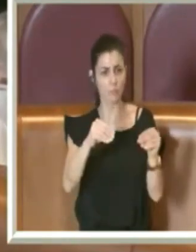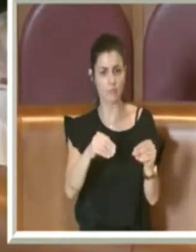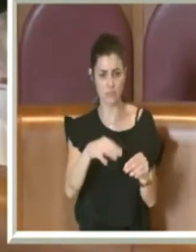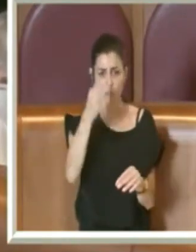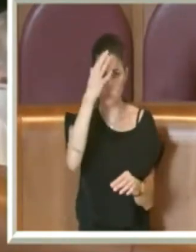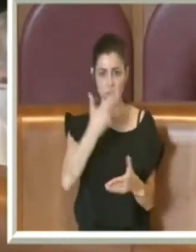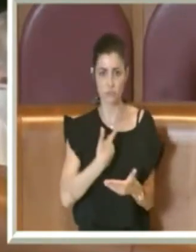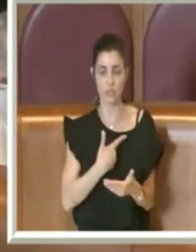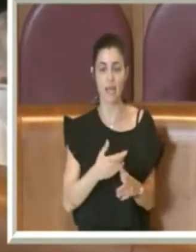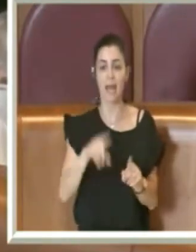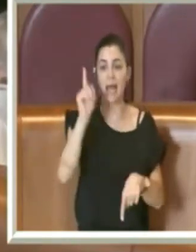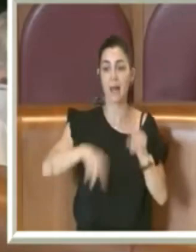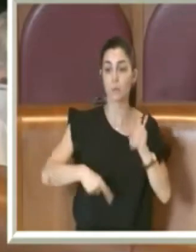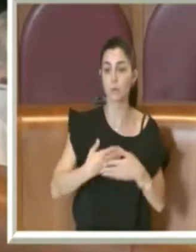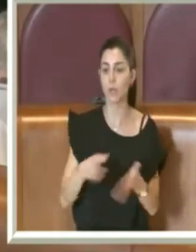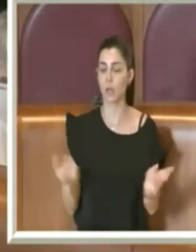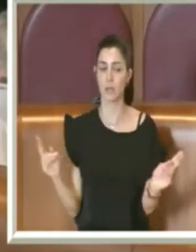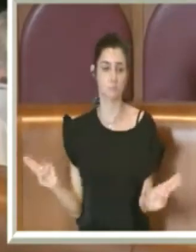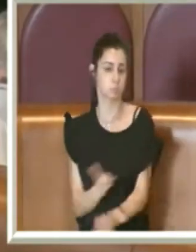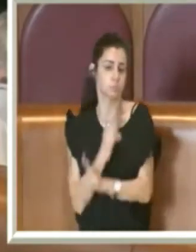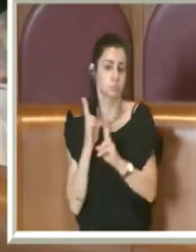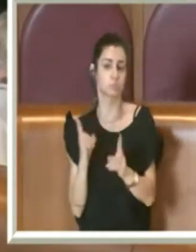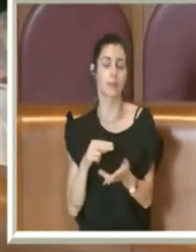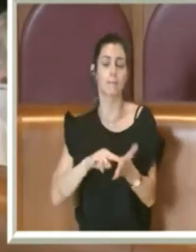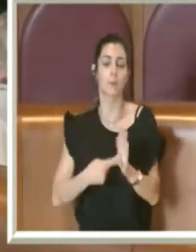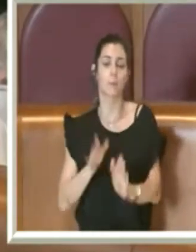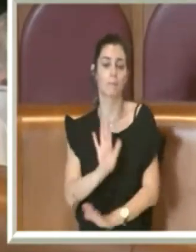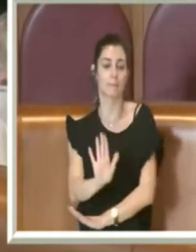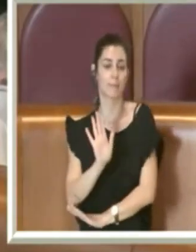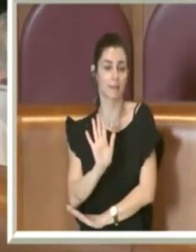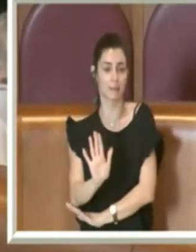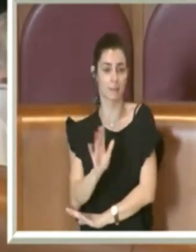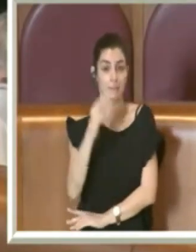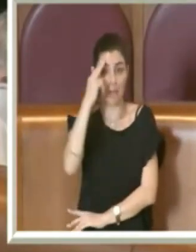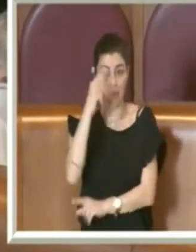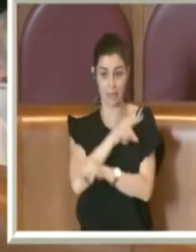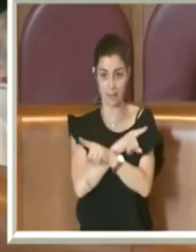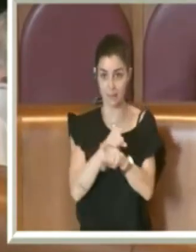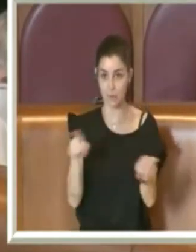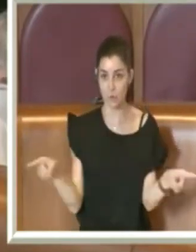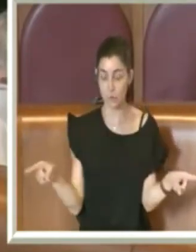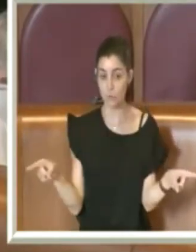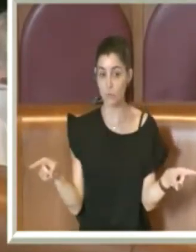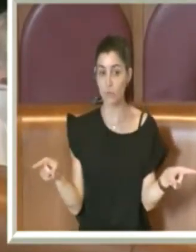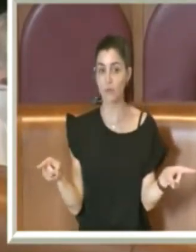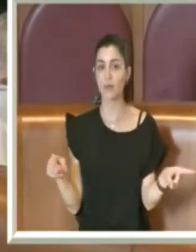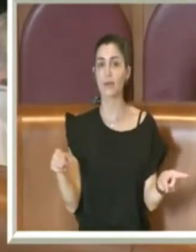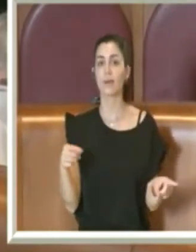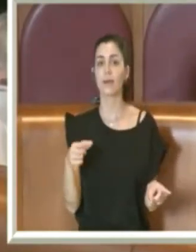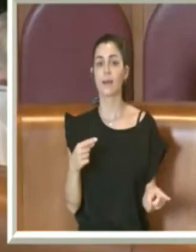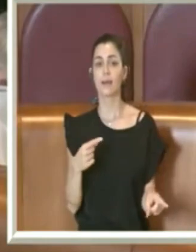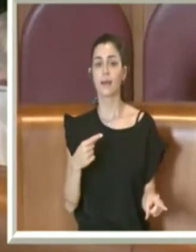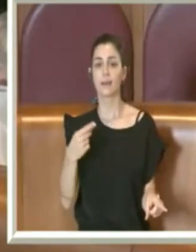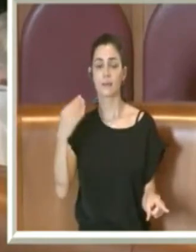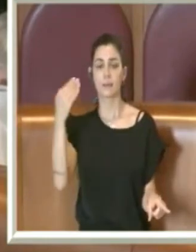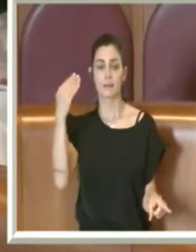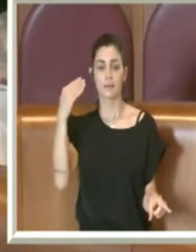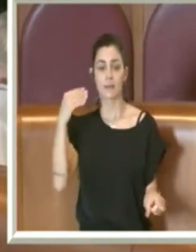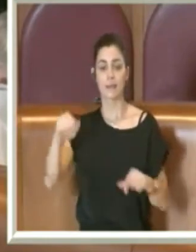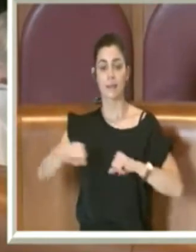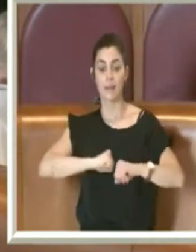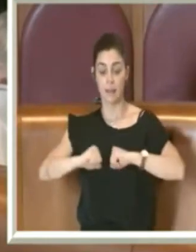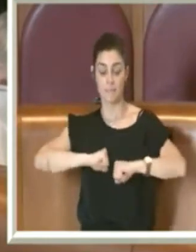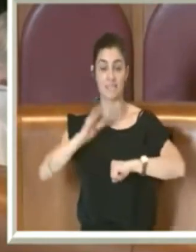essi non possono aprire per alcune problematiche ma ricordiamoci che il compito dell'amministrazione